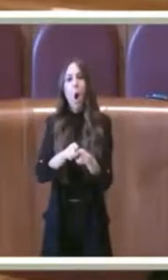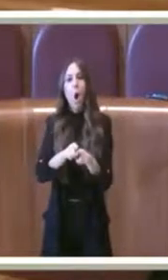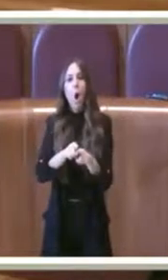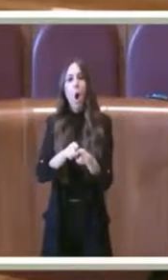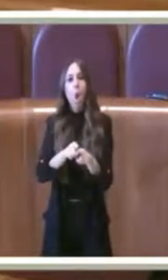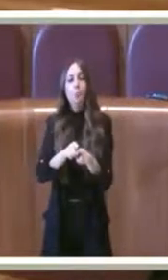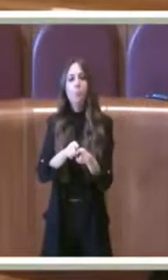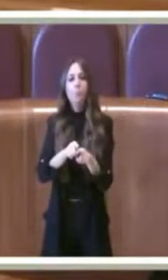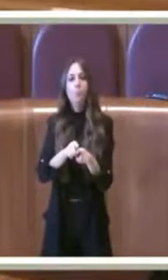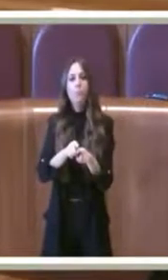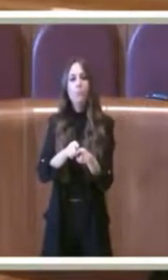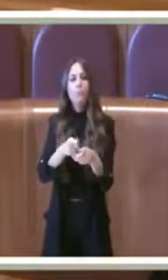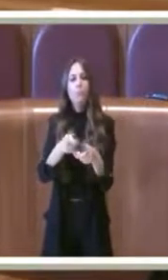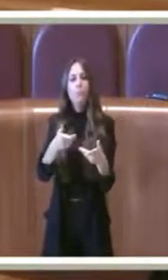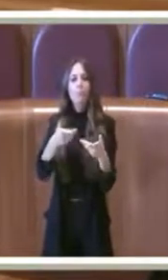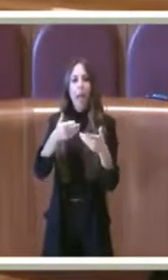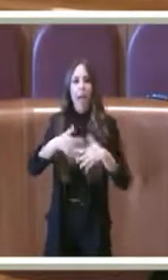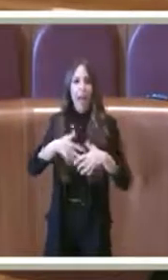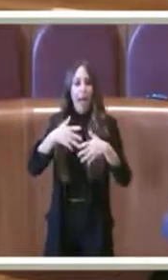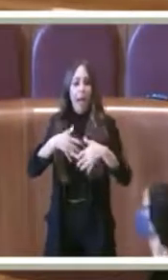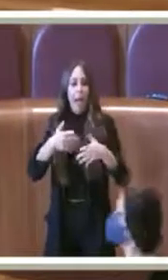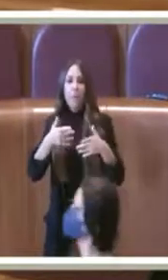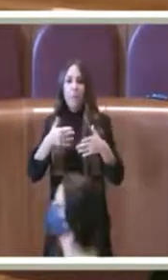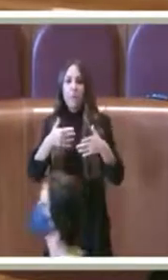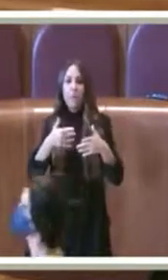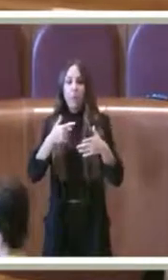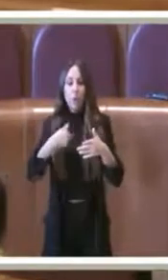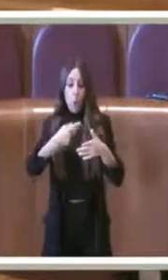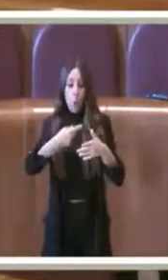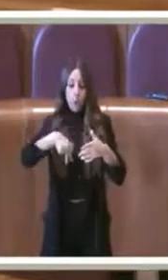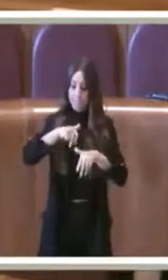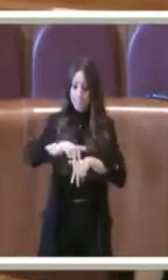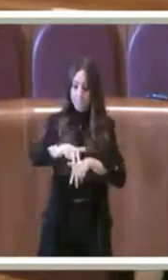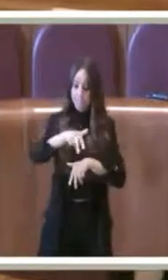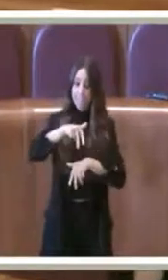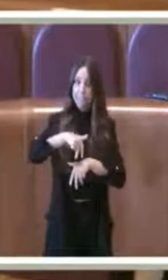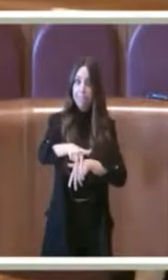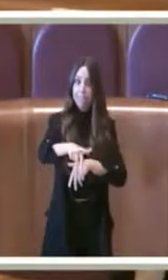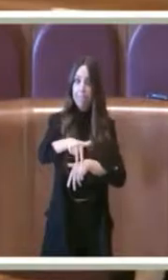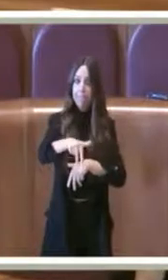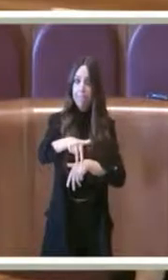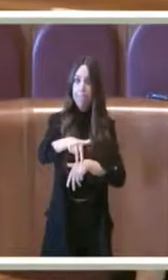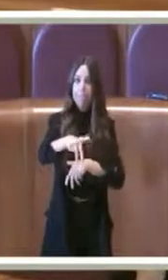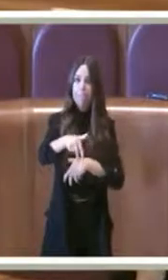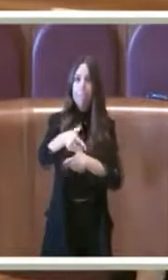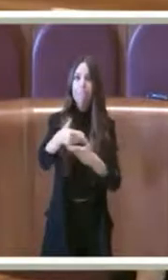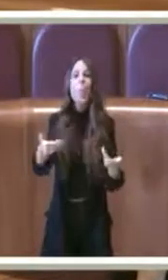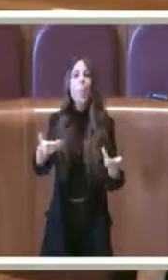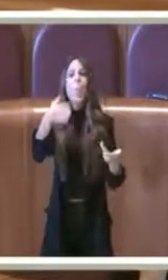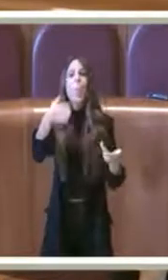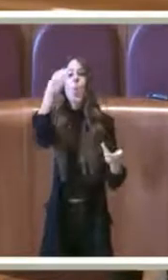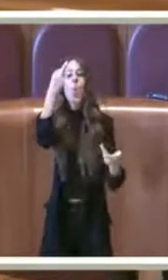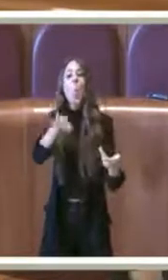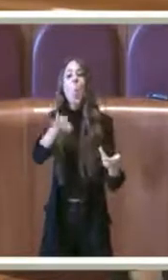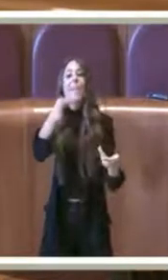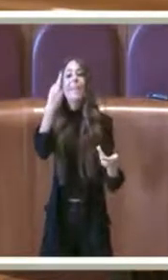abbigliamento che ci lambiscono mentre transitiamo sui marciapiedi. Quindi qualità